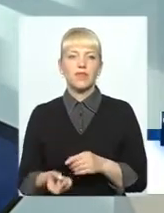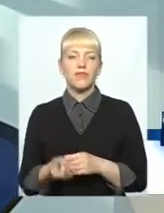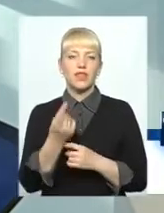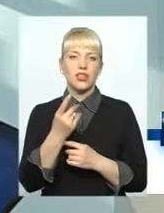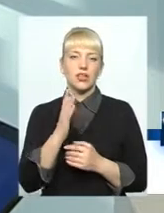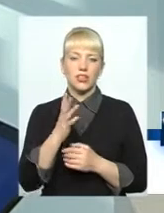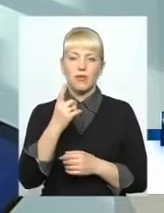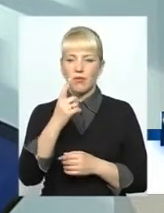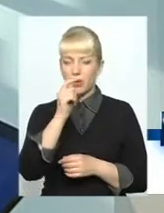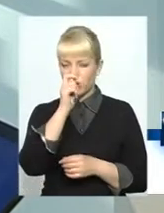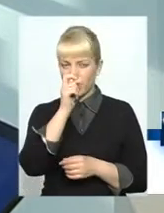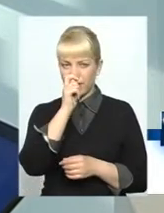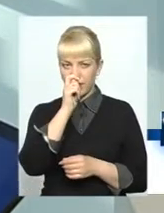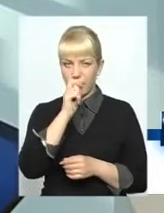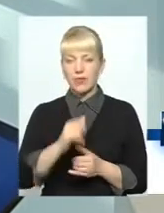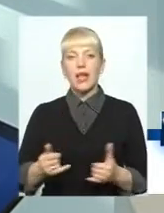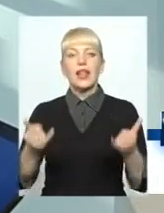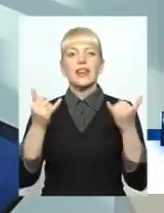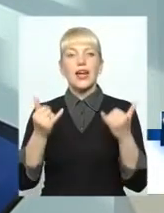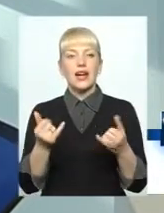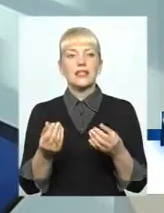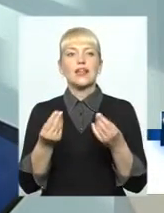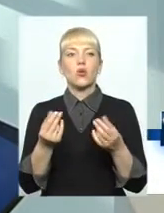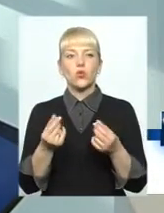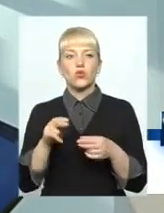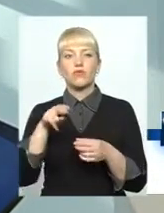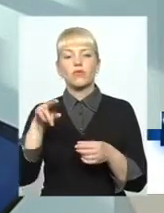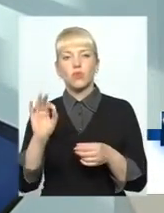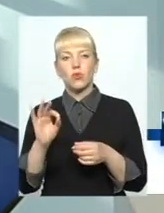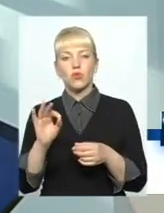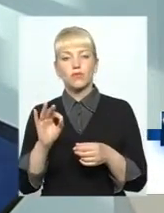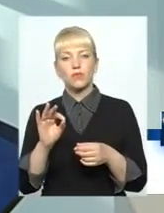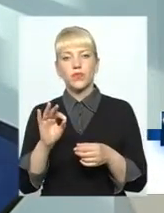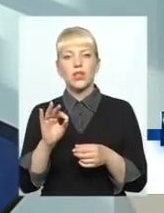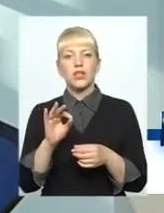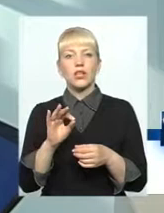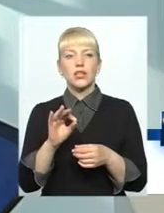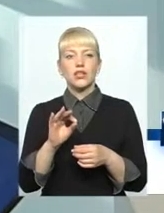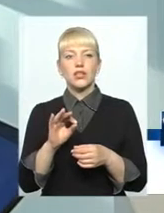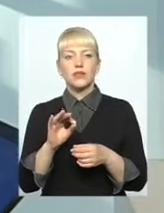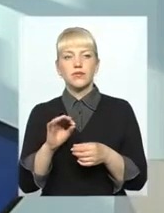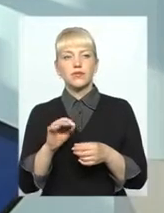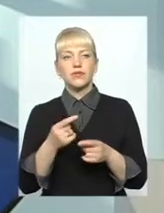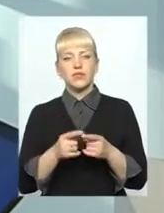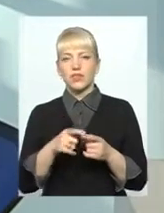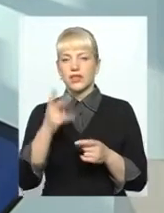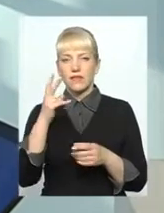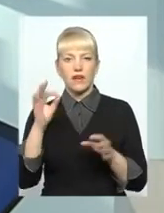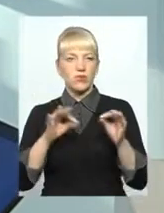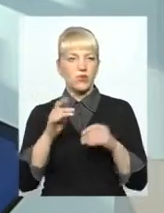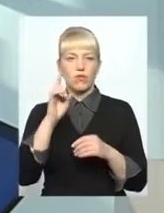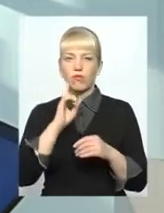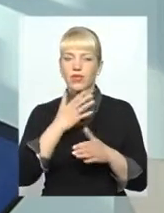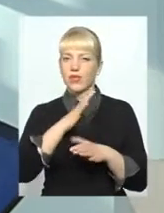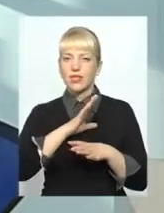1 квітня. Тобто, наразі коштів зі структури ціни в 2% ми ще поки що не